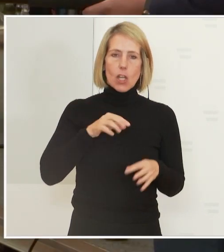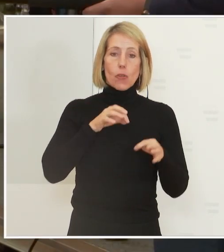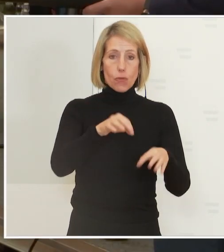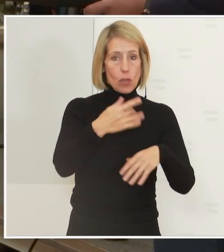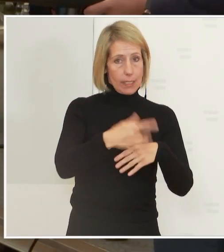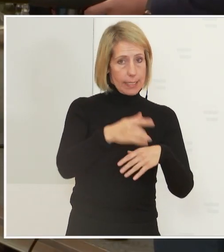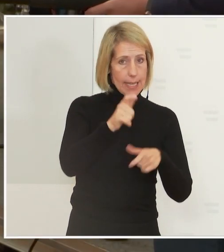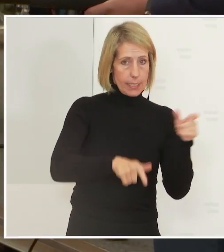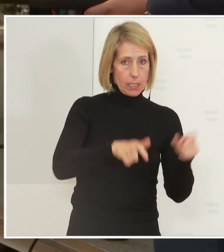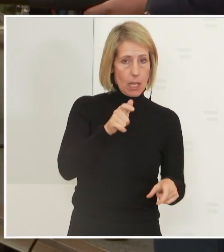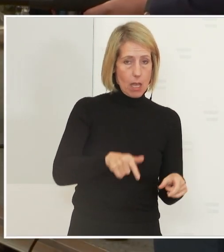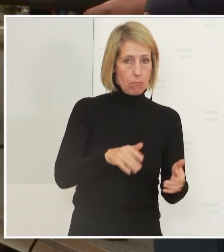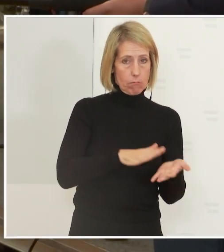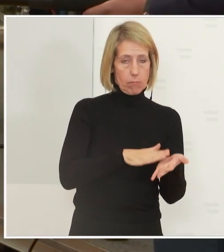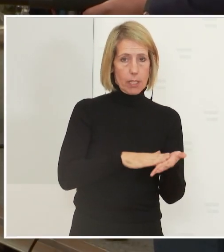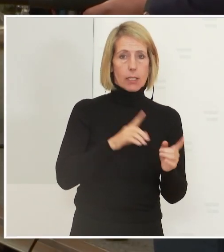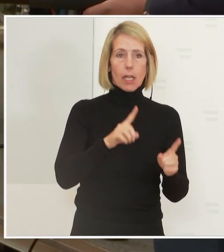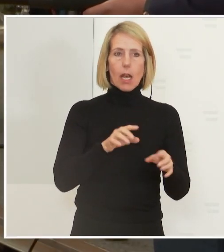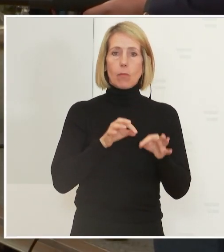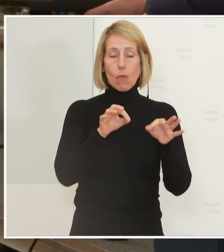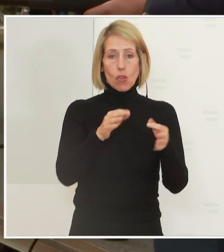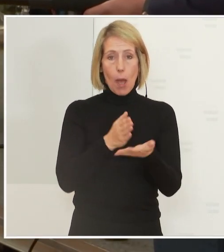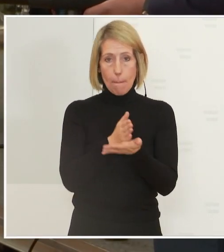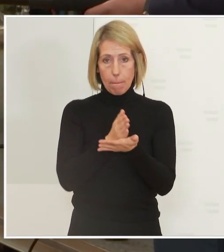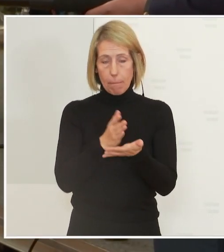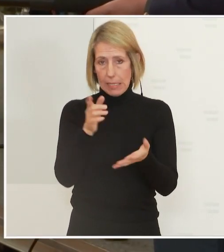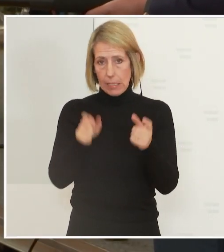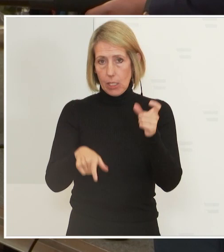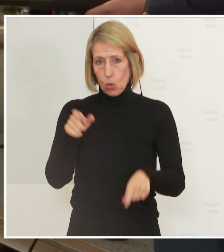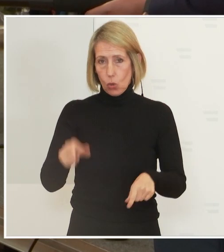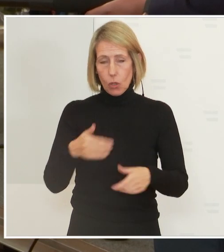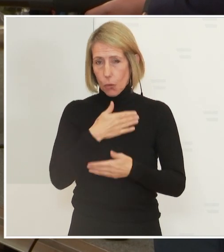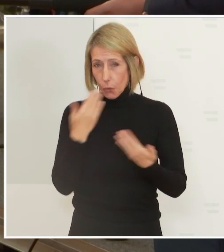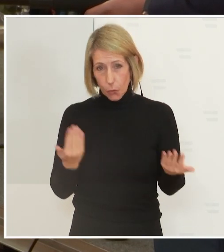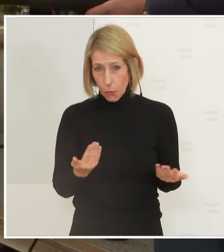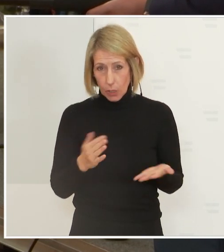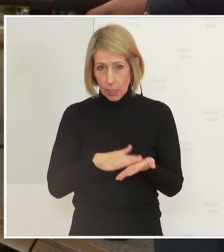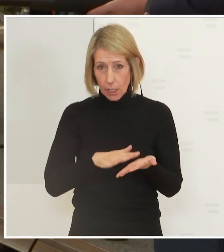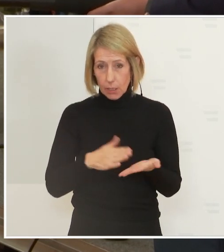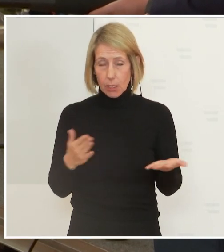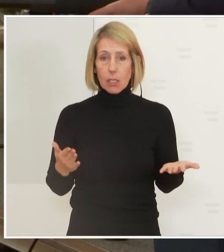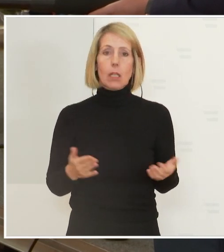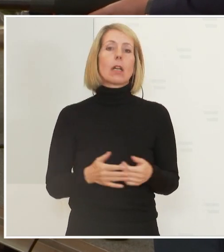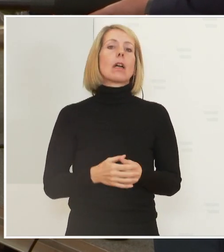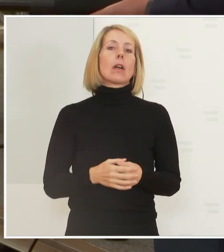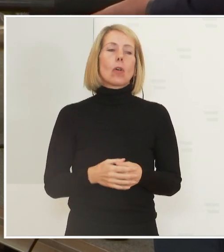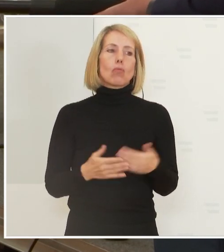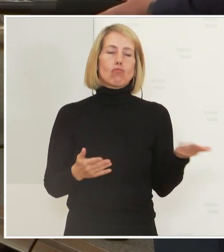nicht für die Bedienung in den Wintersportorten in diesem Winter. Ist das richtig? Ja, also was den